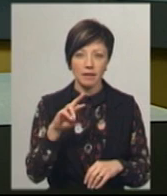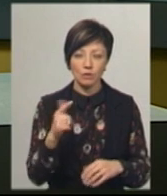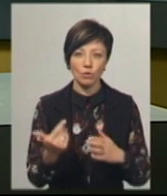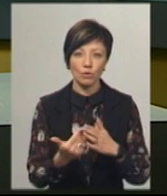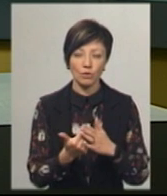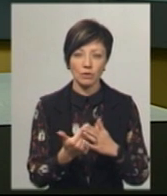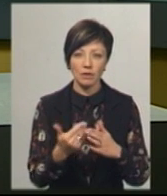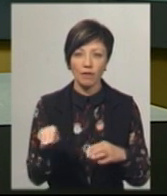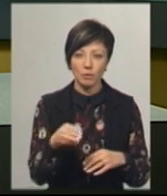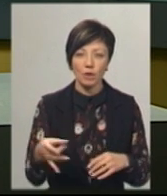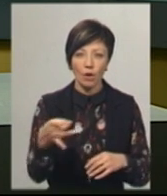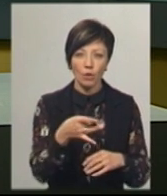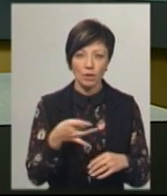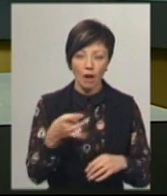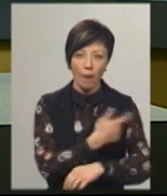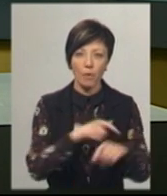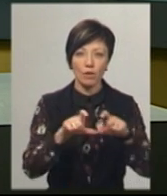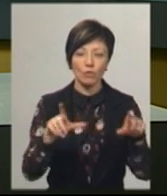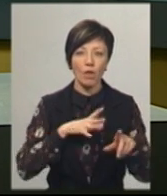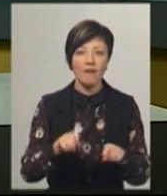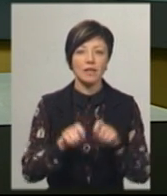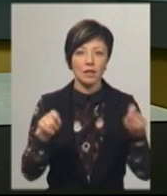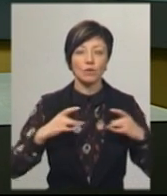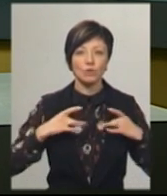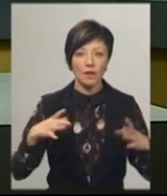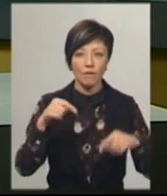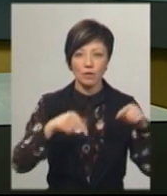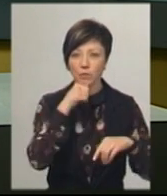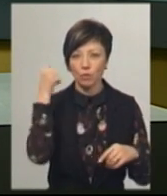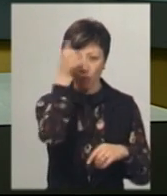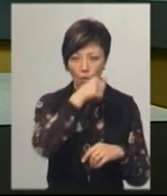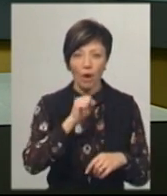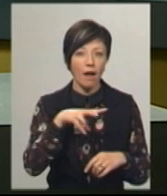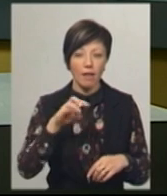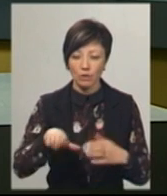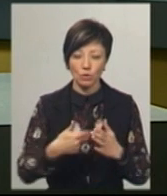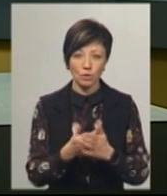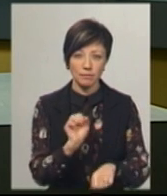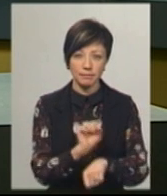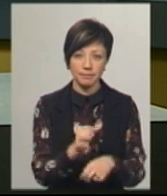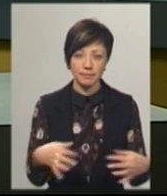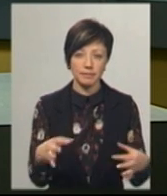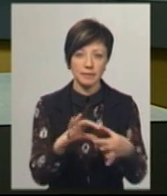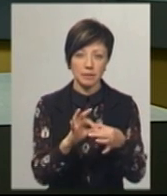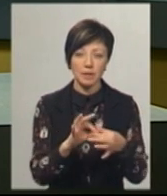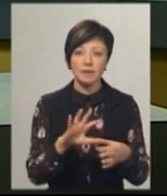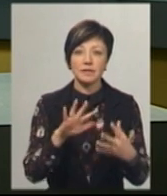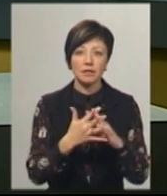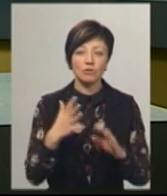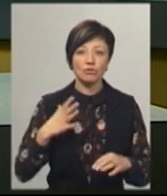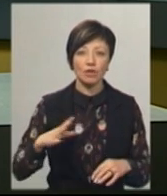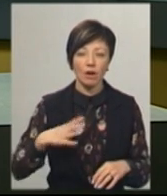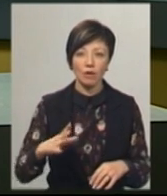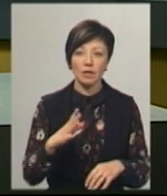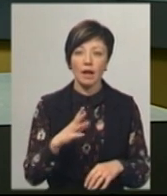амбулаторія сімейної медицини була урочисто відкрита восени минулого року. Утім, вона і досі стоїть замкнена. У селі чекають на